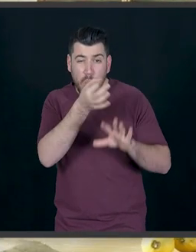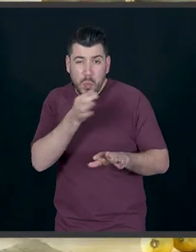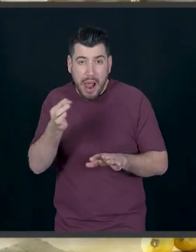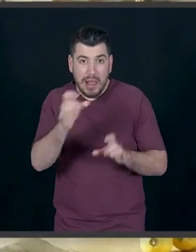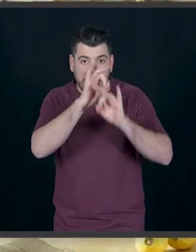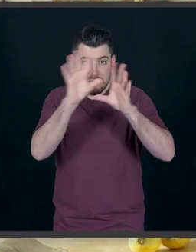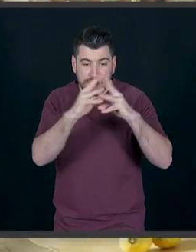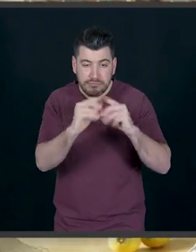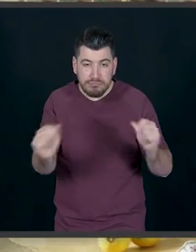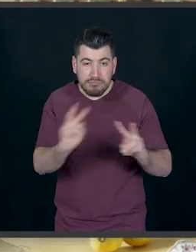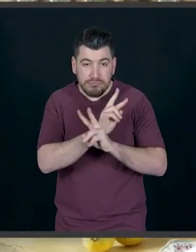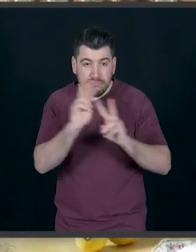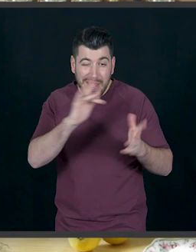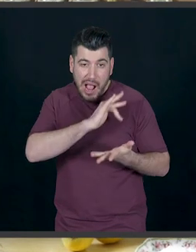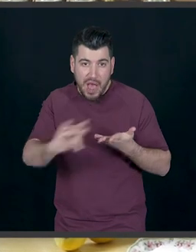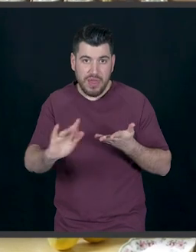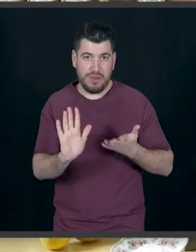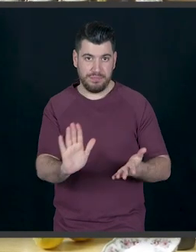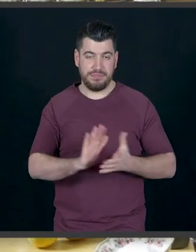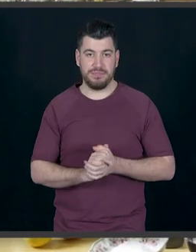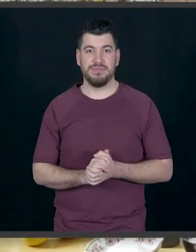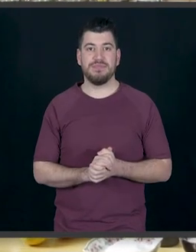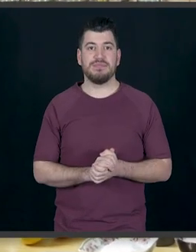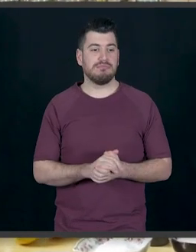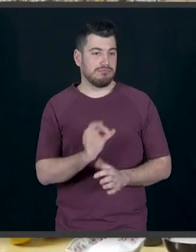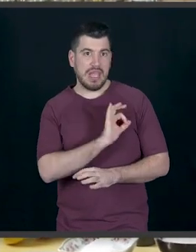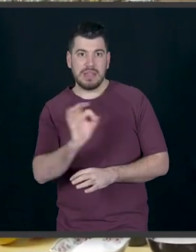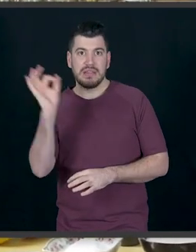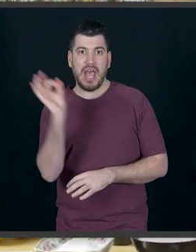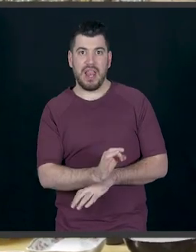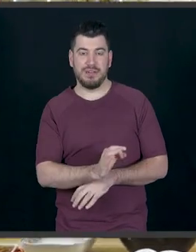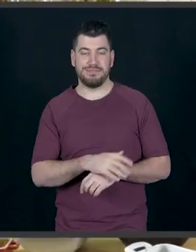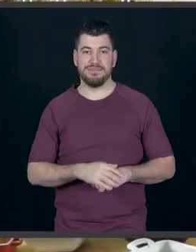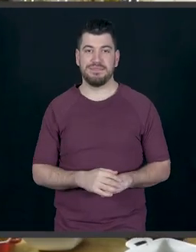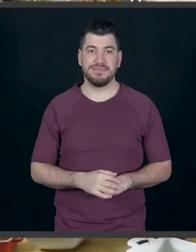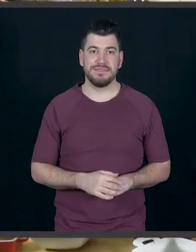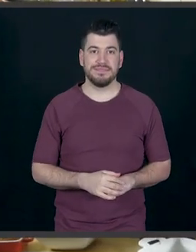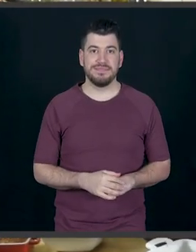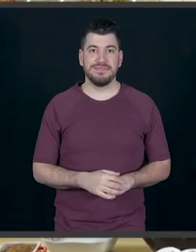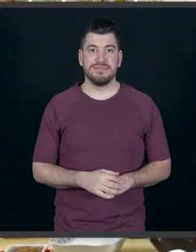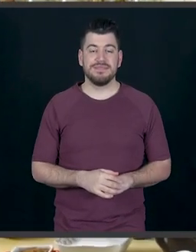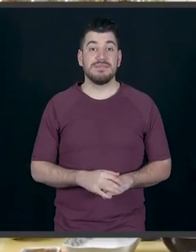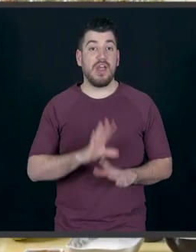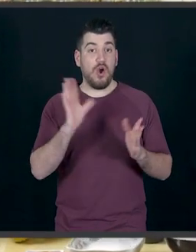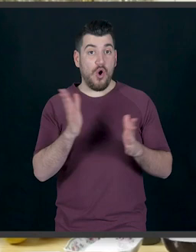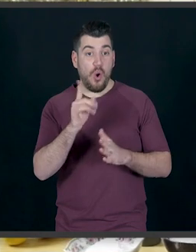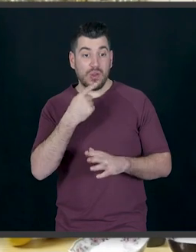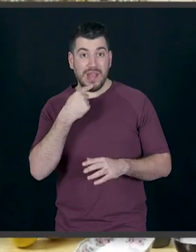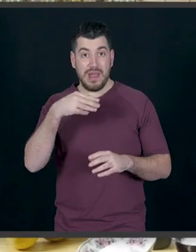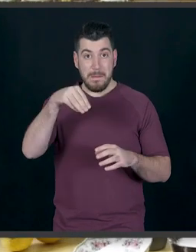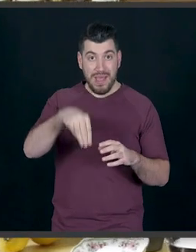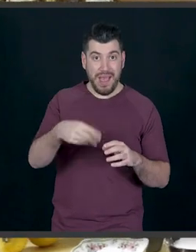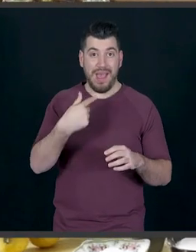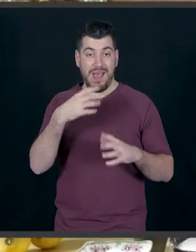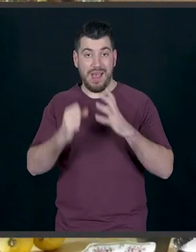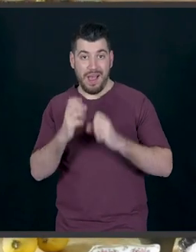-μικρά γρομπαλάκια από τη μαγιά. Τέλεια, μια χαρά. Λοιπόν, μόλις ρίξω τη μαγιά,